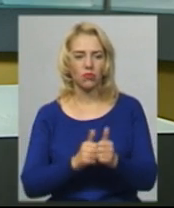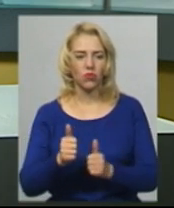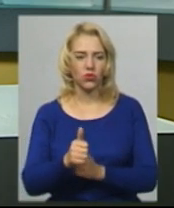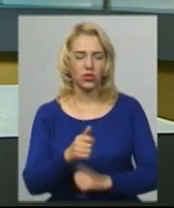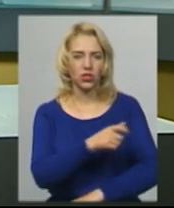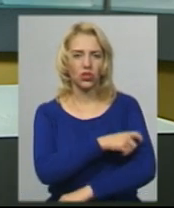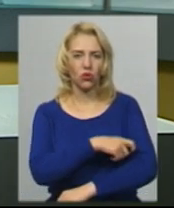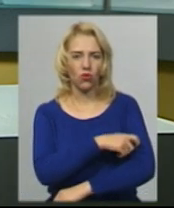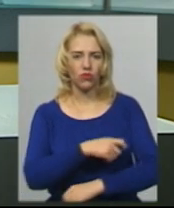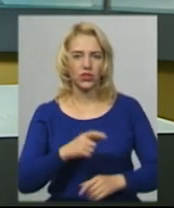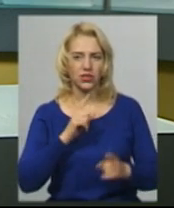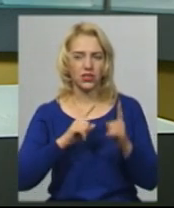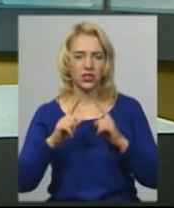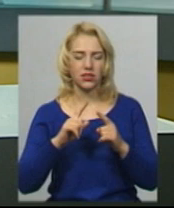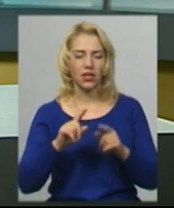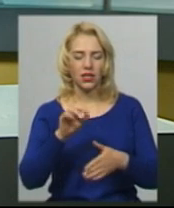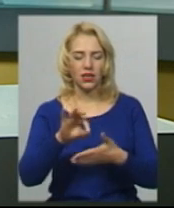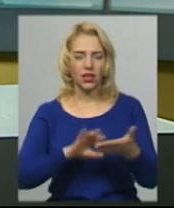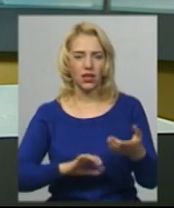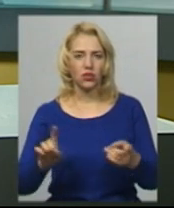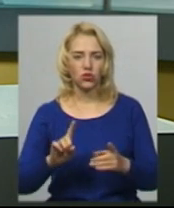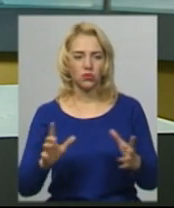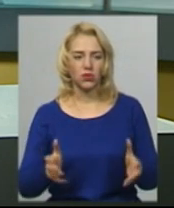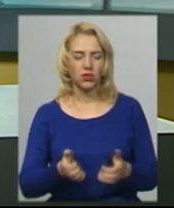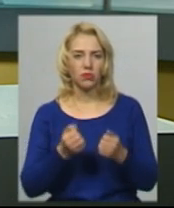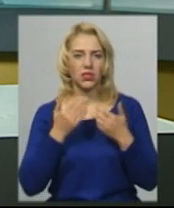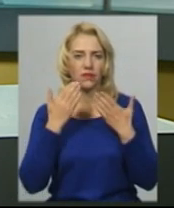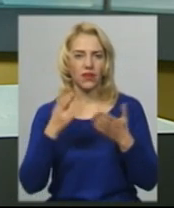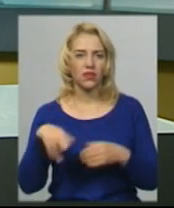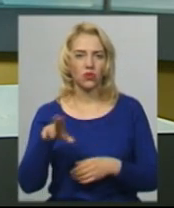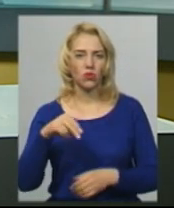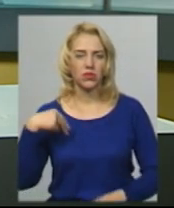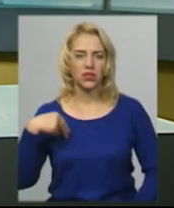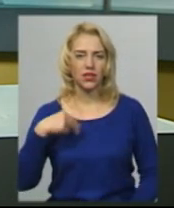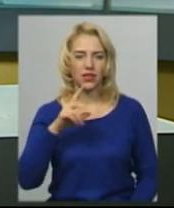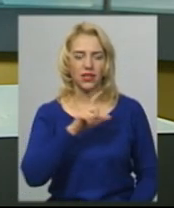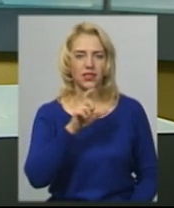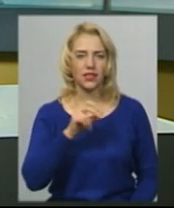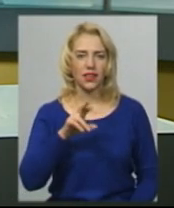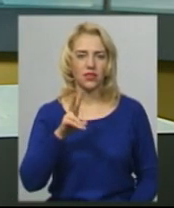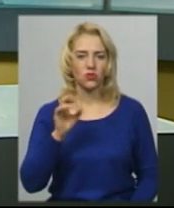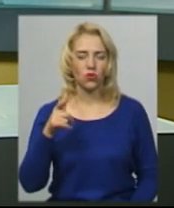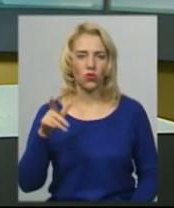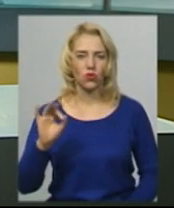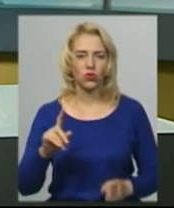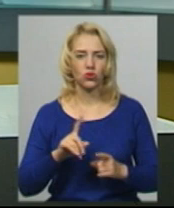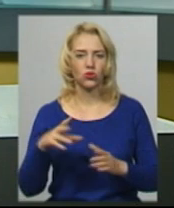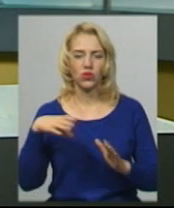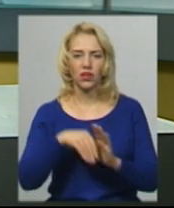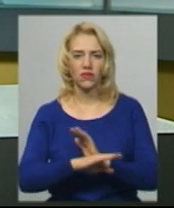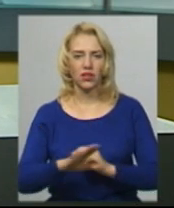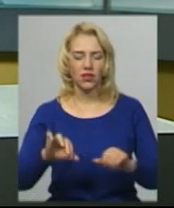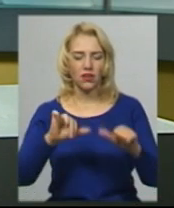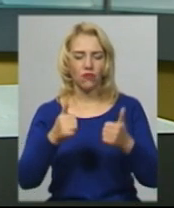негайно, аби підтримати звернення до президента України Володимира Зеленського стосовно недопущення втілення формули Штайнмаєра.